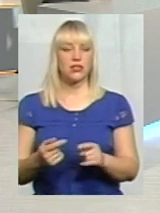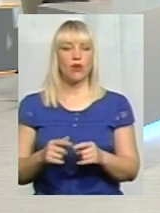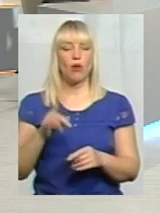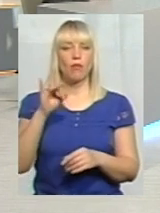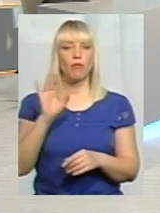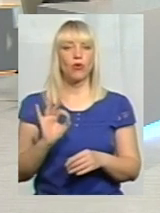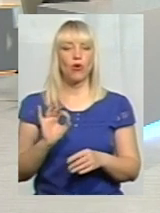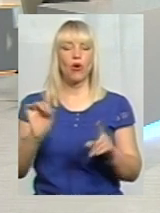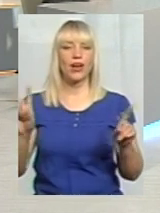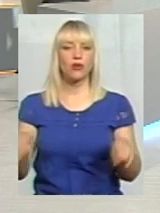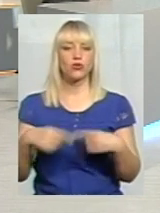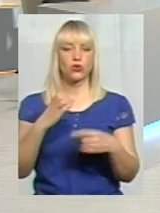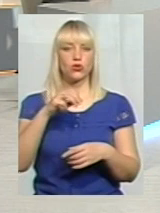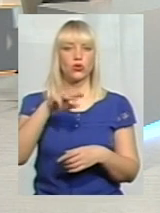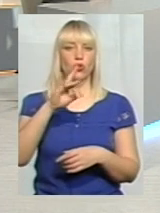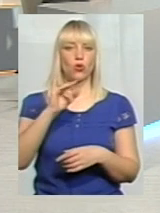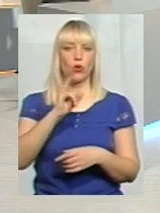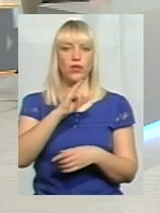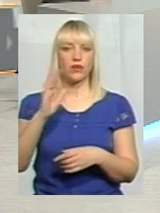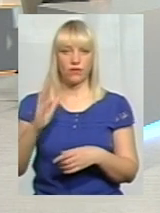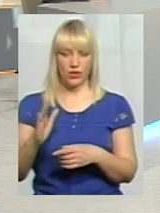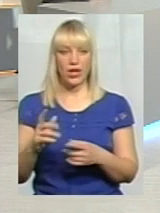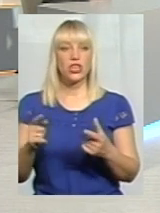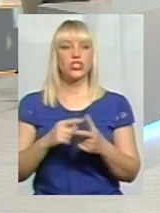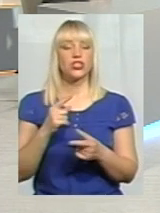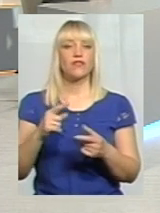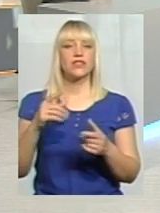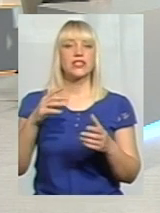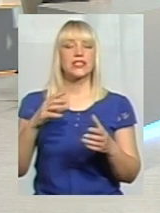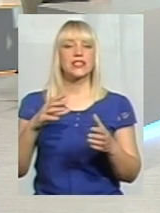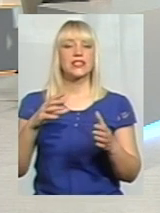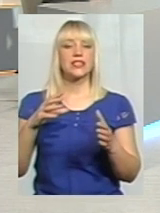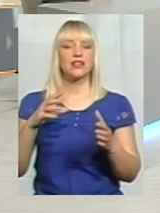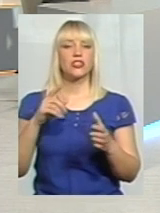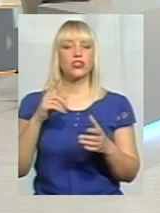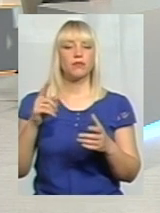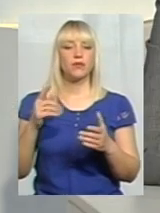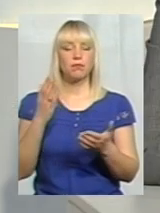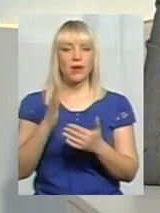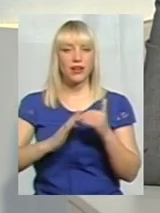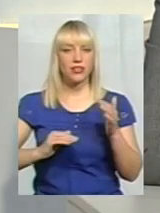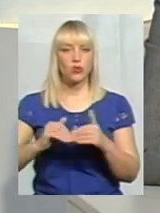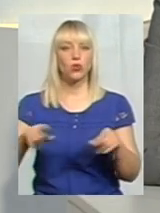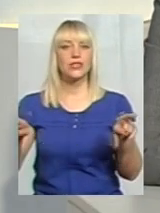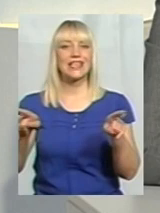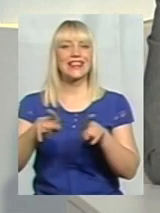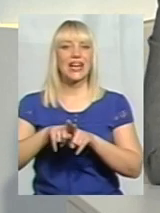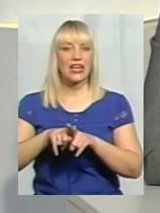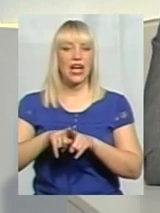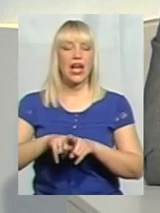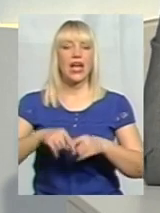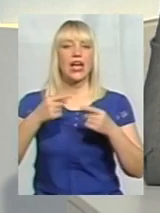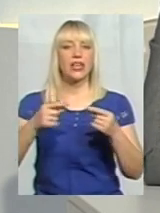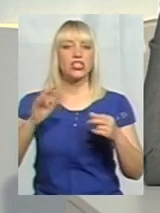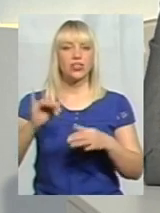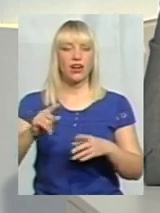хотілося почути, чи взагалі практикується така річ, як відтворення отих давніх костюмів? По